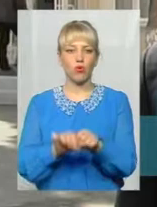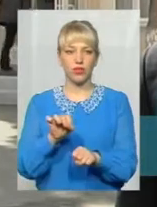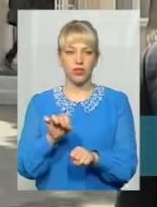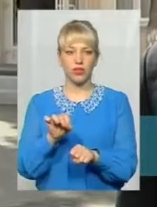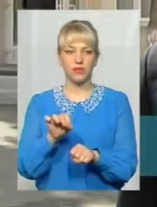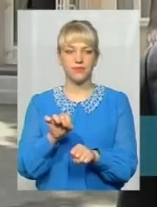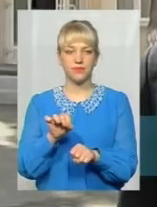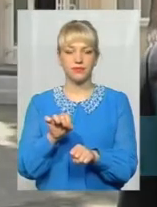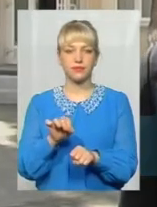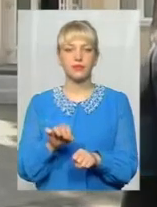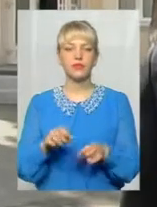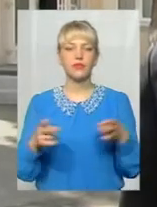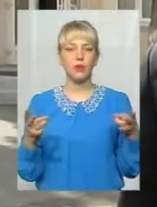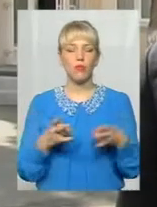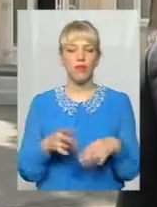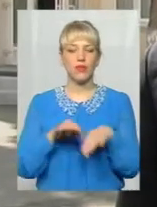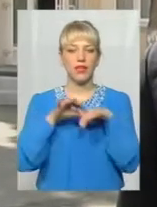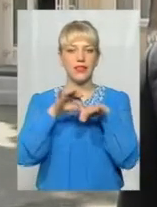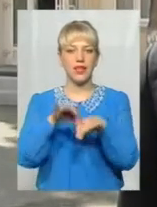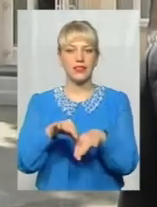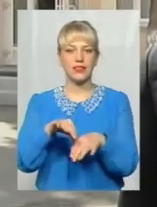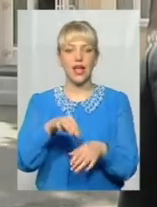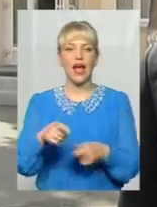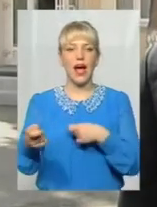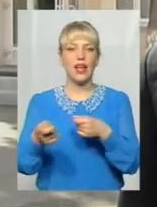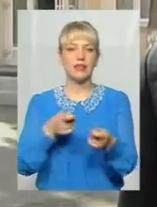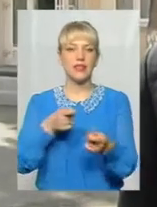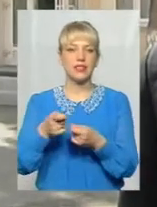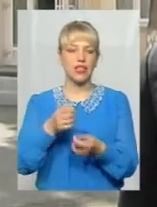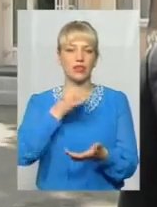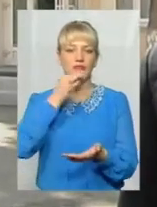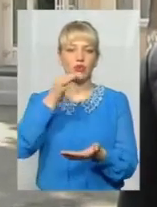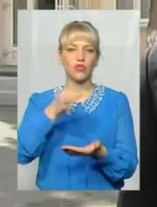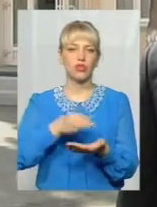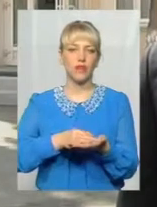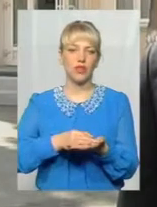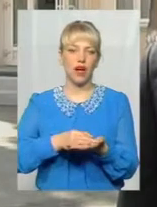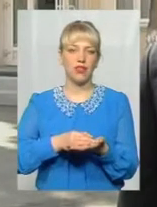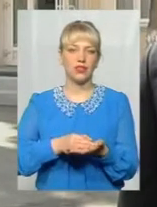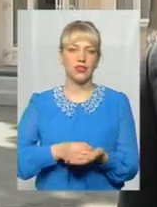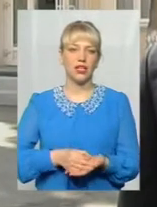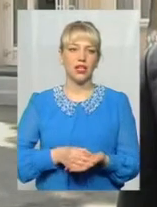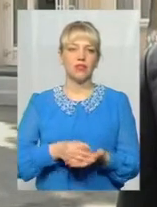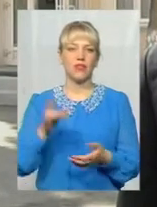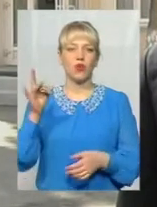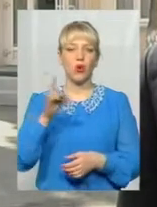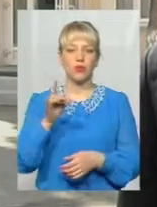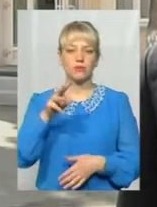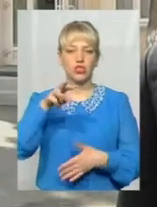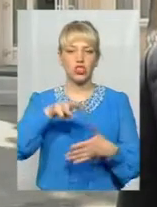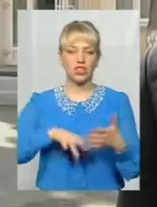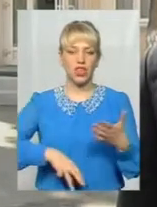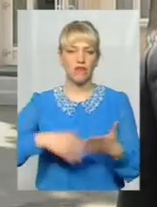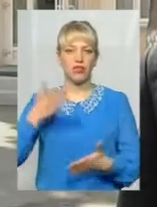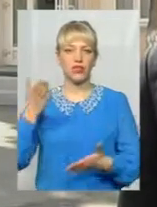має нести адміністративну відповідальність насамперед в розміжі штрафу. Якщо